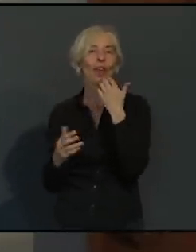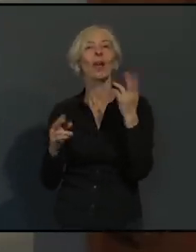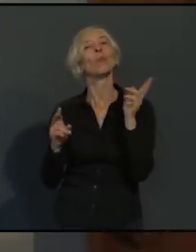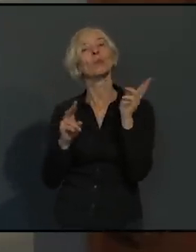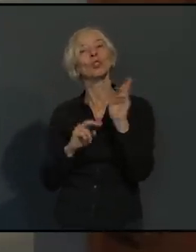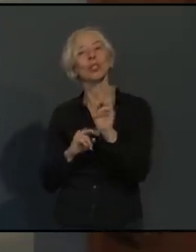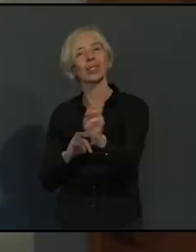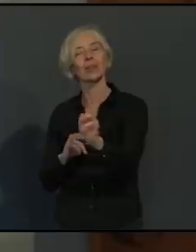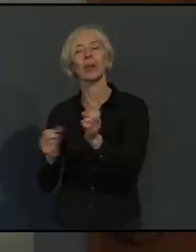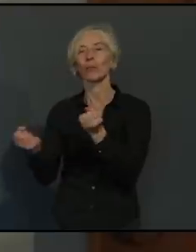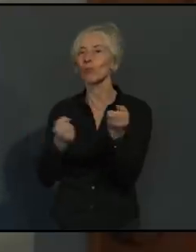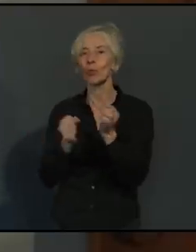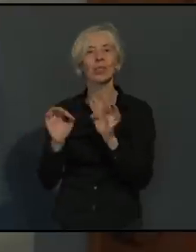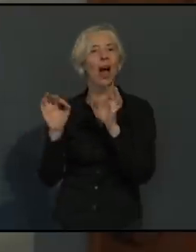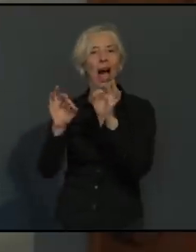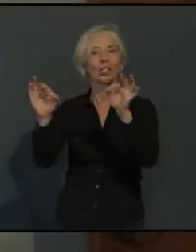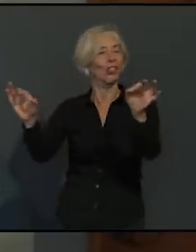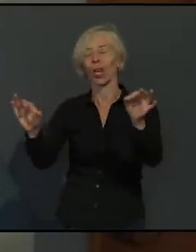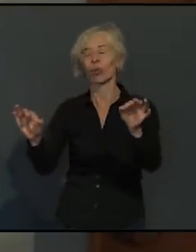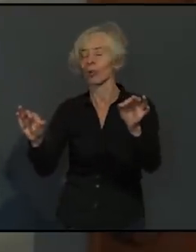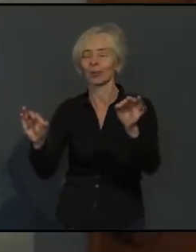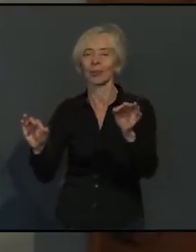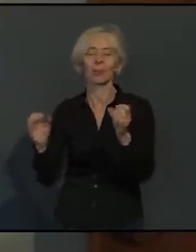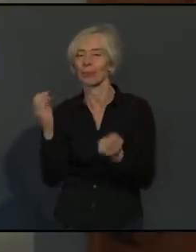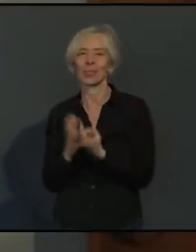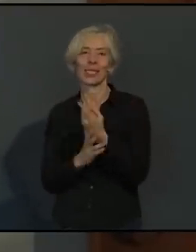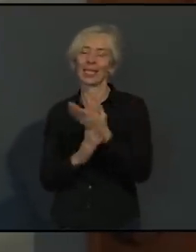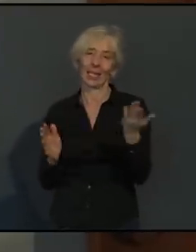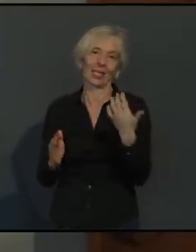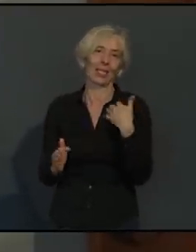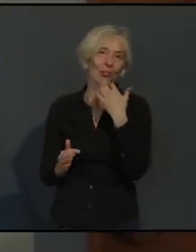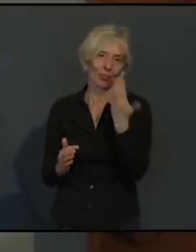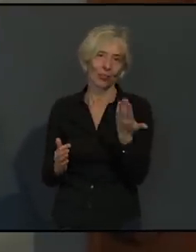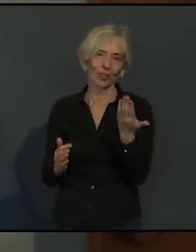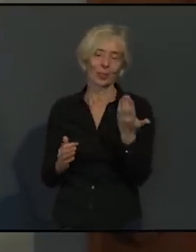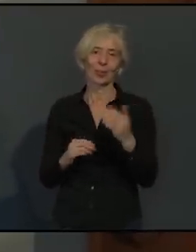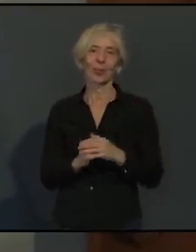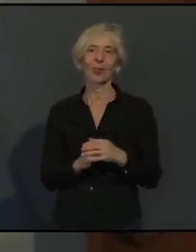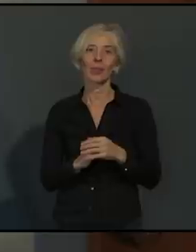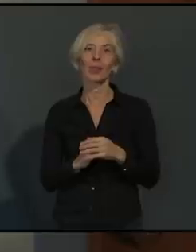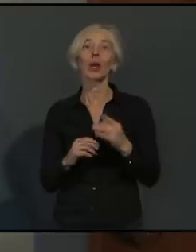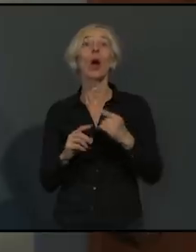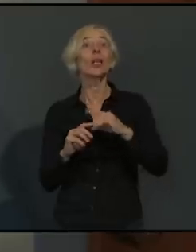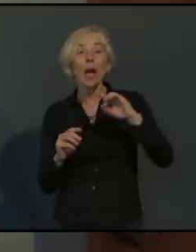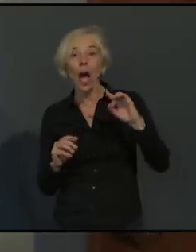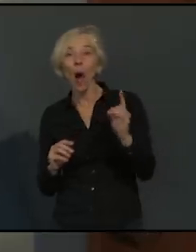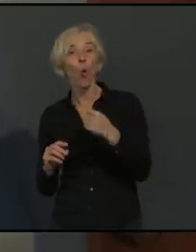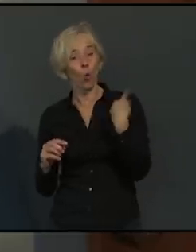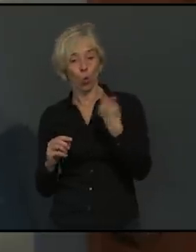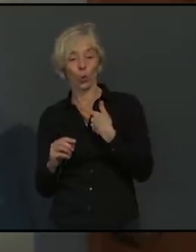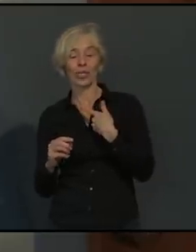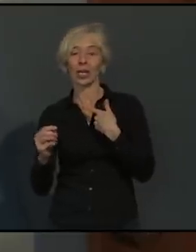kann. Wir werden auch bei den Fahrzeugen weiterhin unser Konzept verfolgen. Das heißt, gut